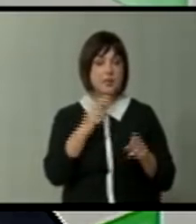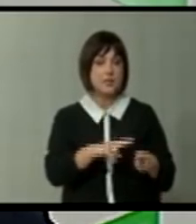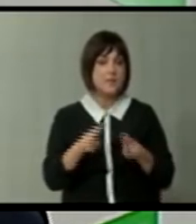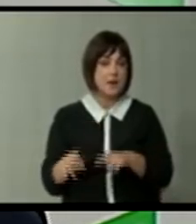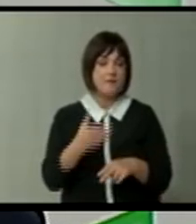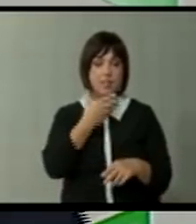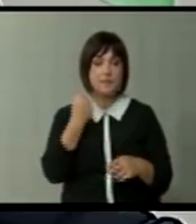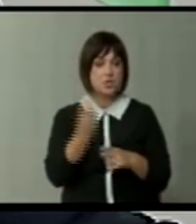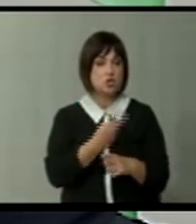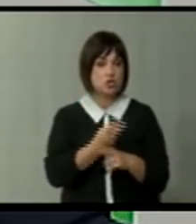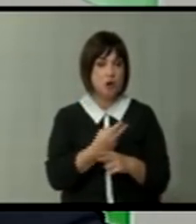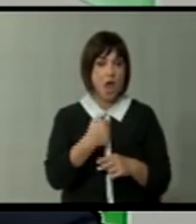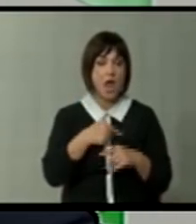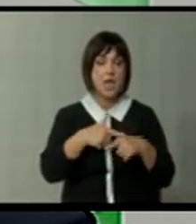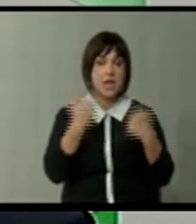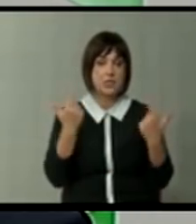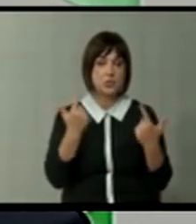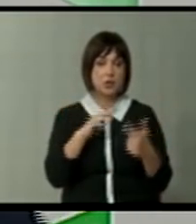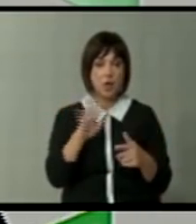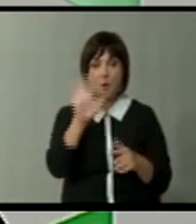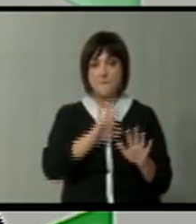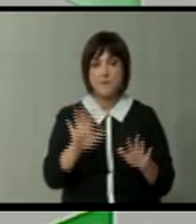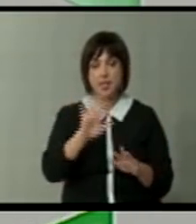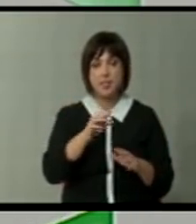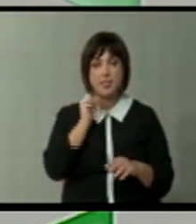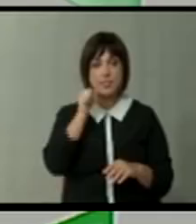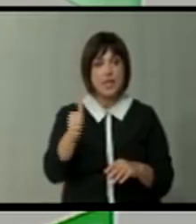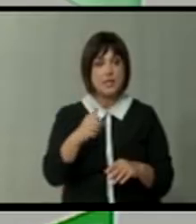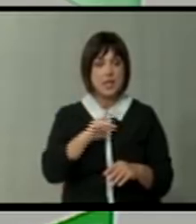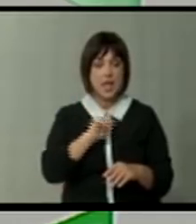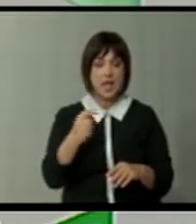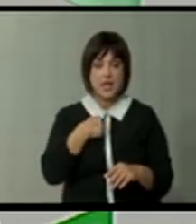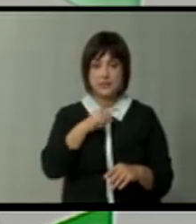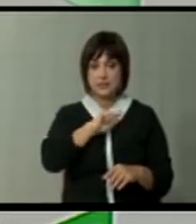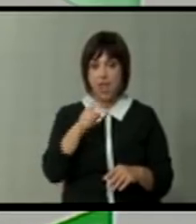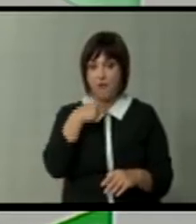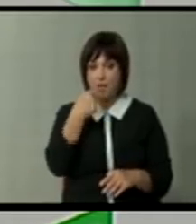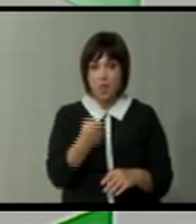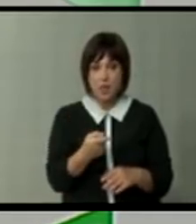држава. Јас не е као бел ден. Јас не велам дека